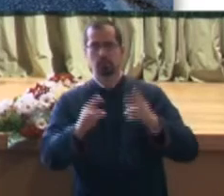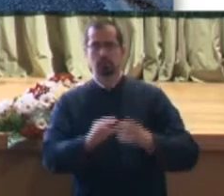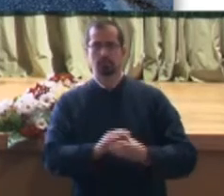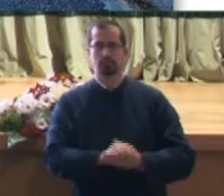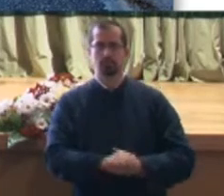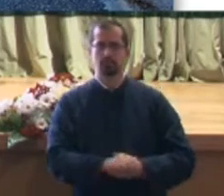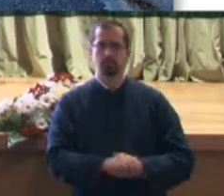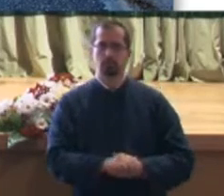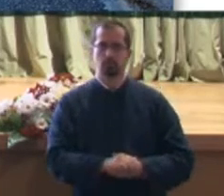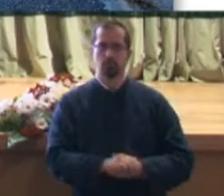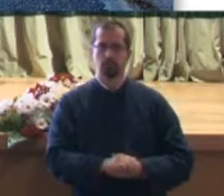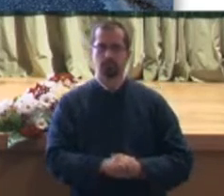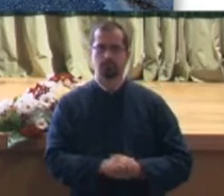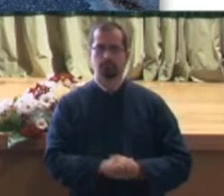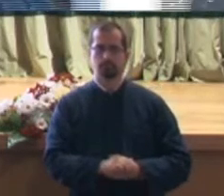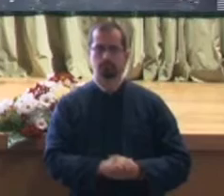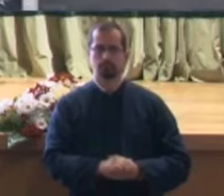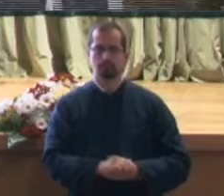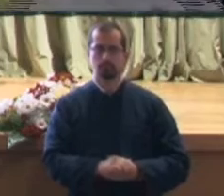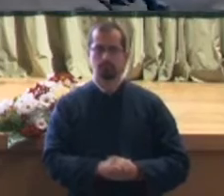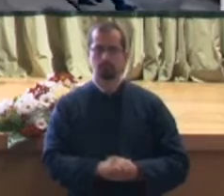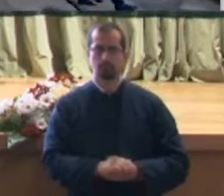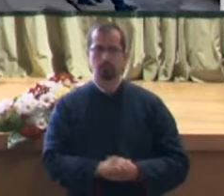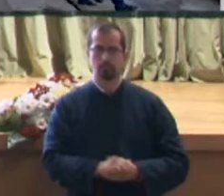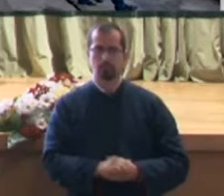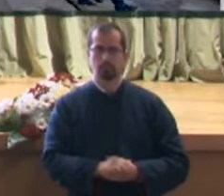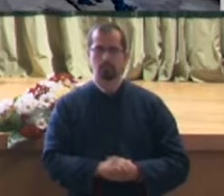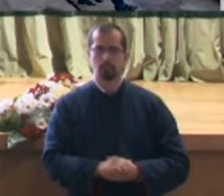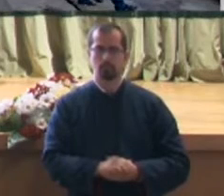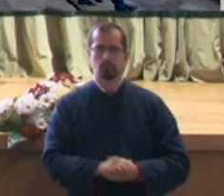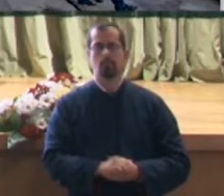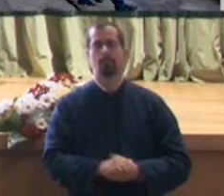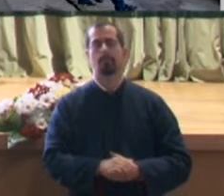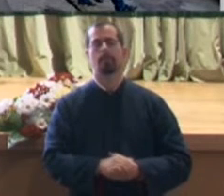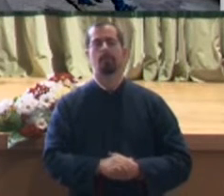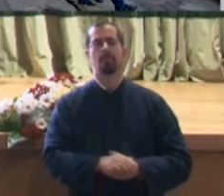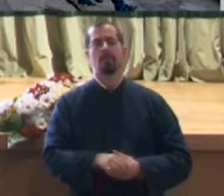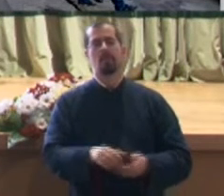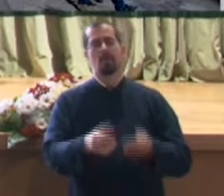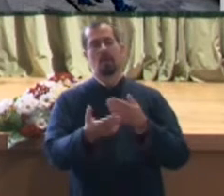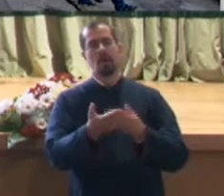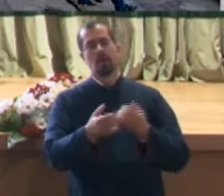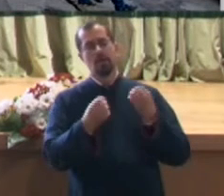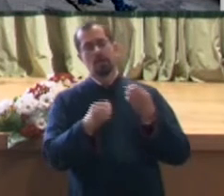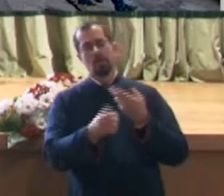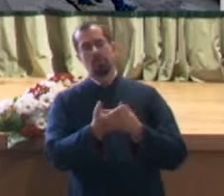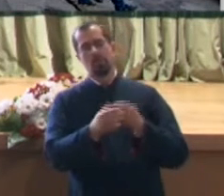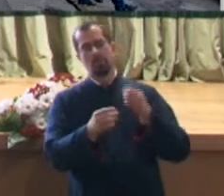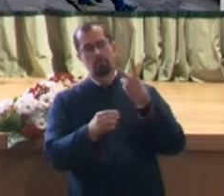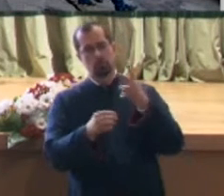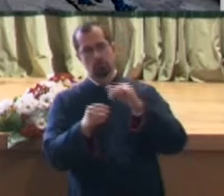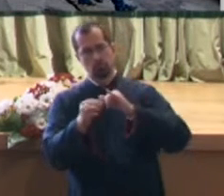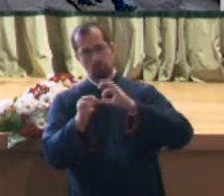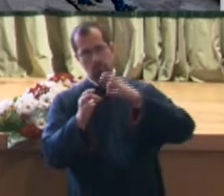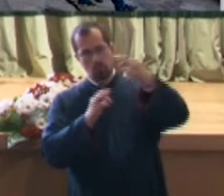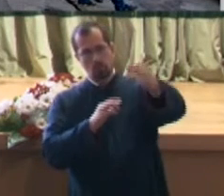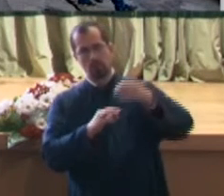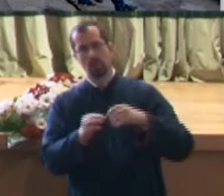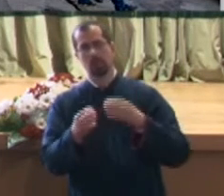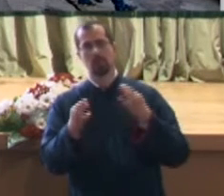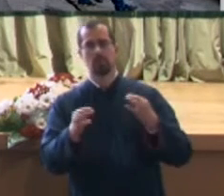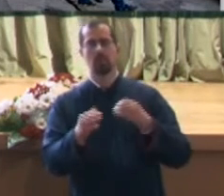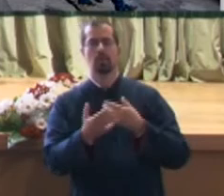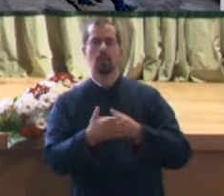și avem în proiectul de care vă vorbeam cu stația Călătos, 6 km de piste a biciclete pe Basarabia, Petrochimiști,